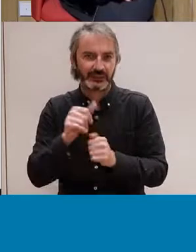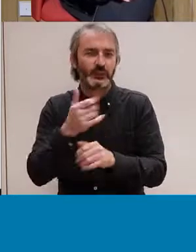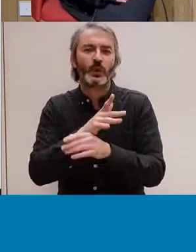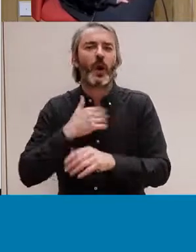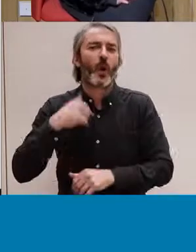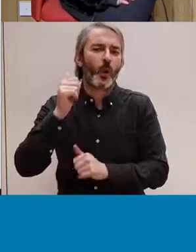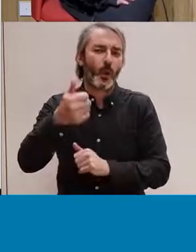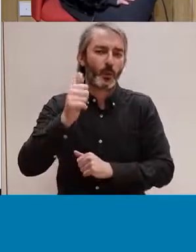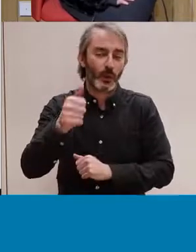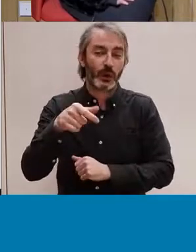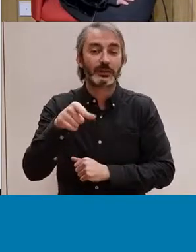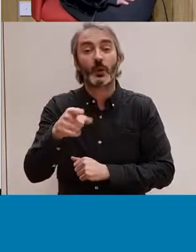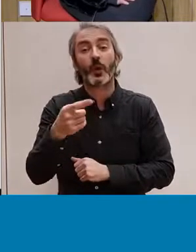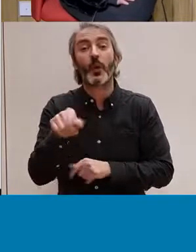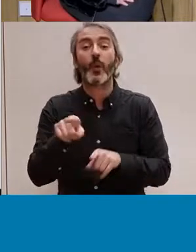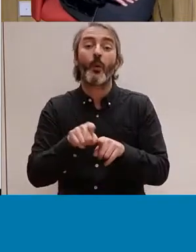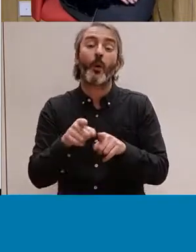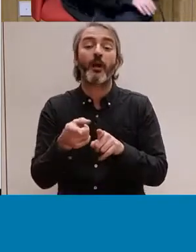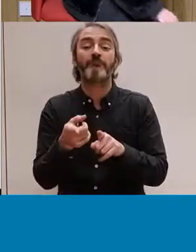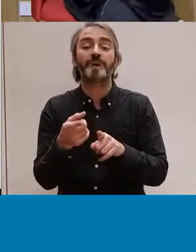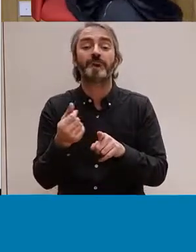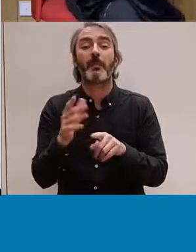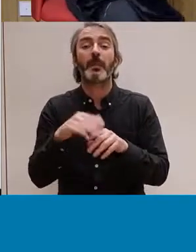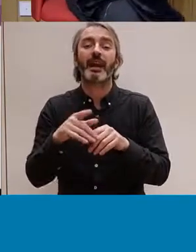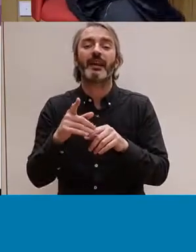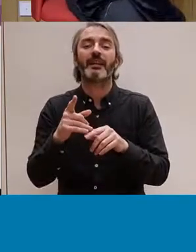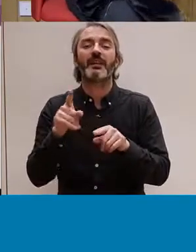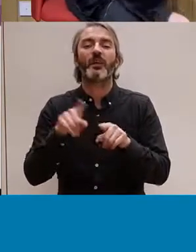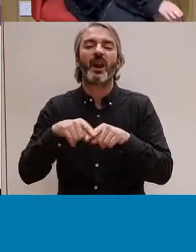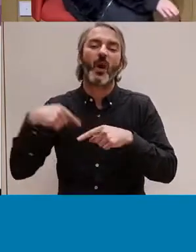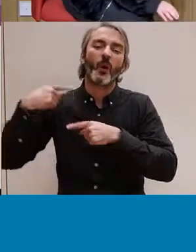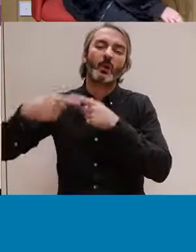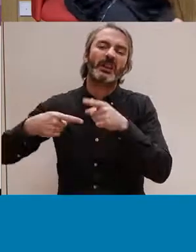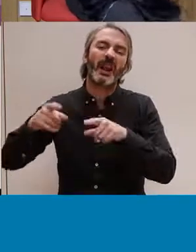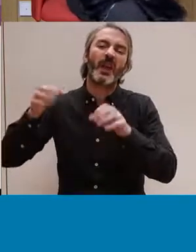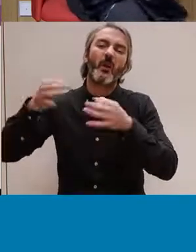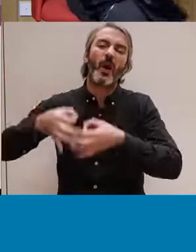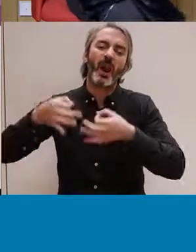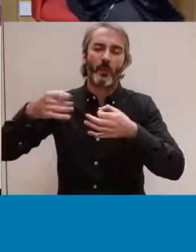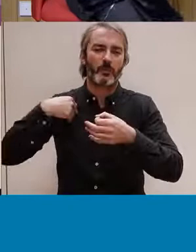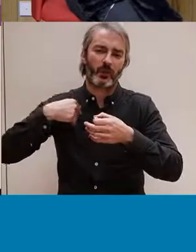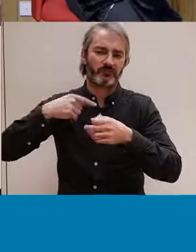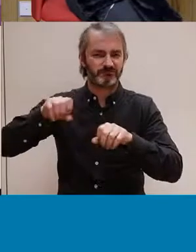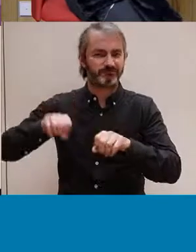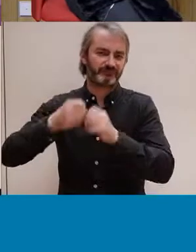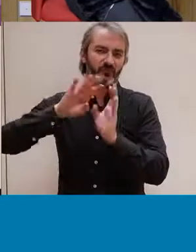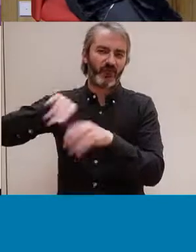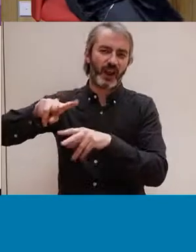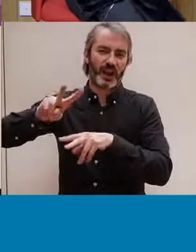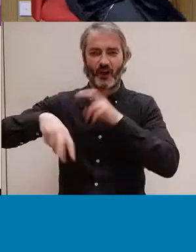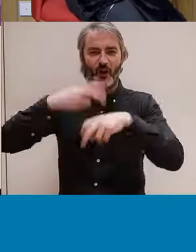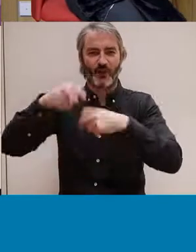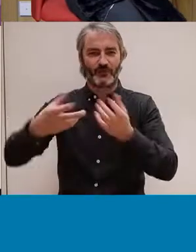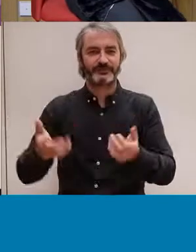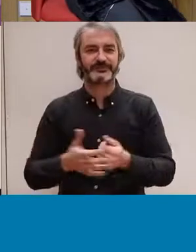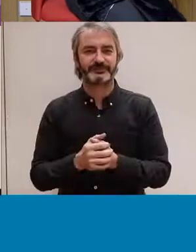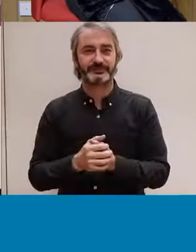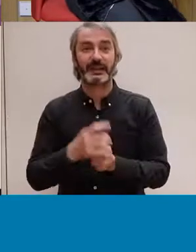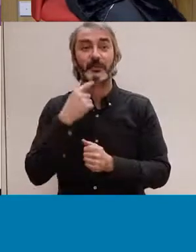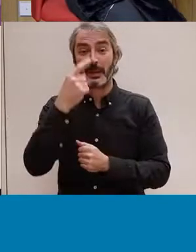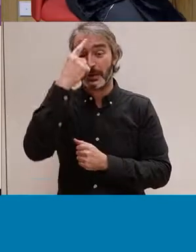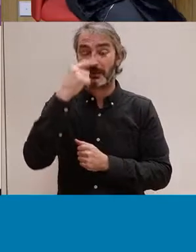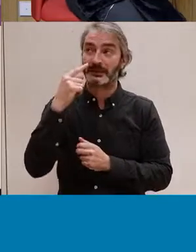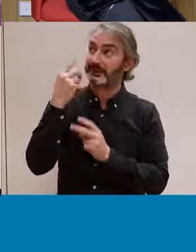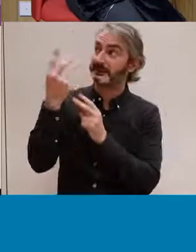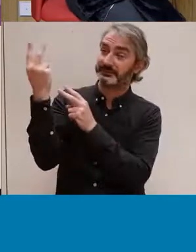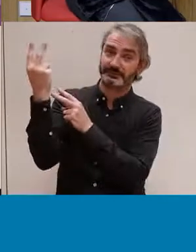vulgui. Són unes petites eines per trencar la rutina. Aquí veiem diferents imatges de les cartes, com per exemple podeu